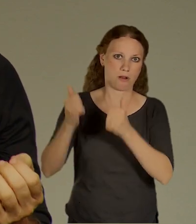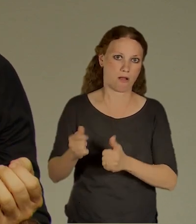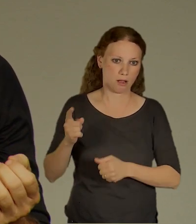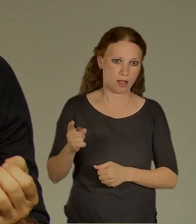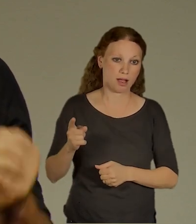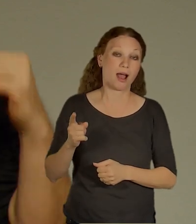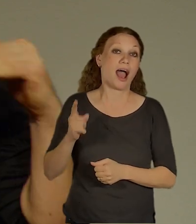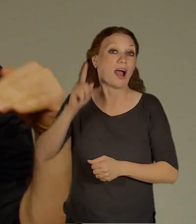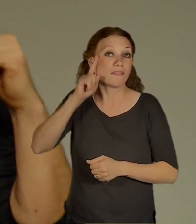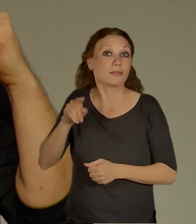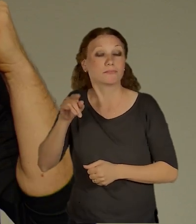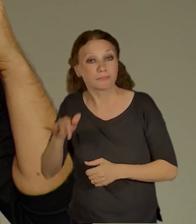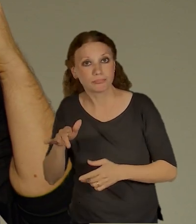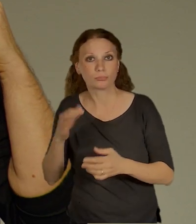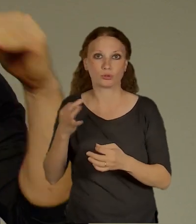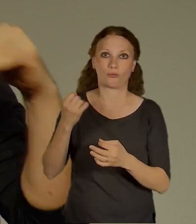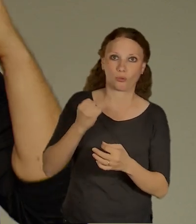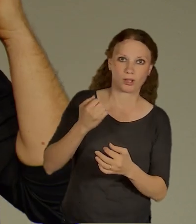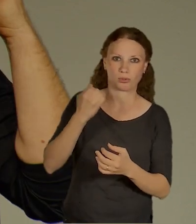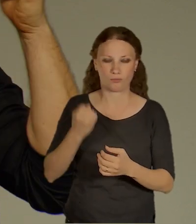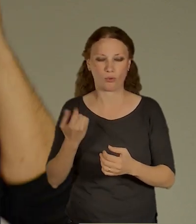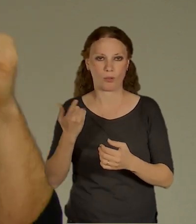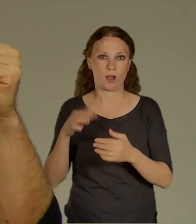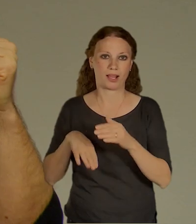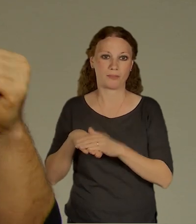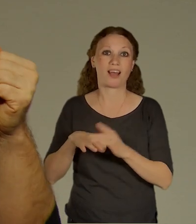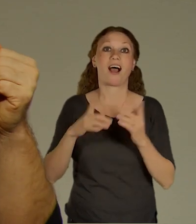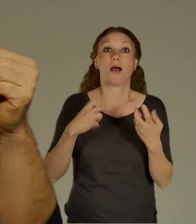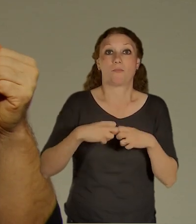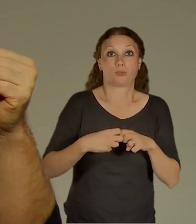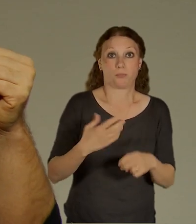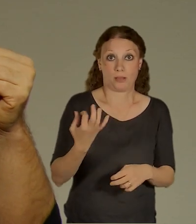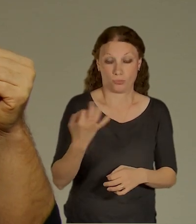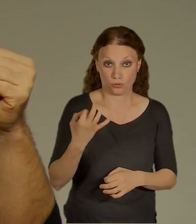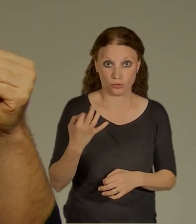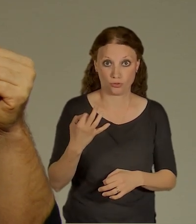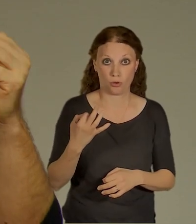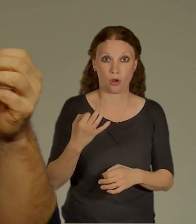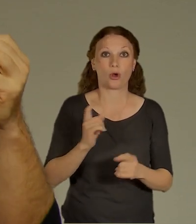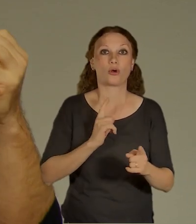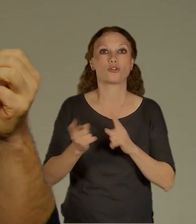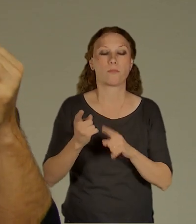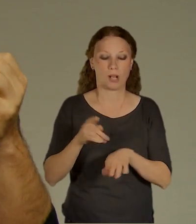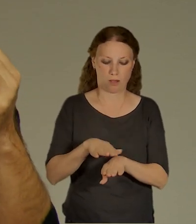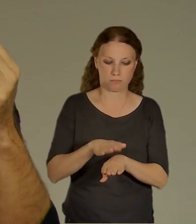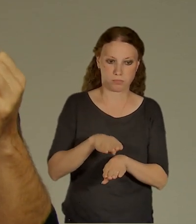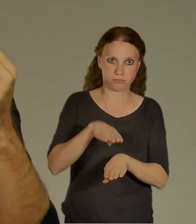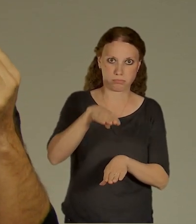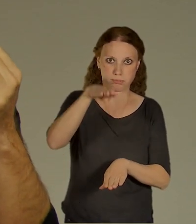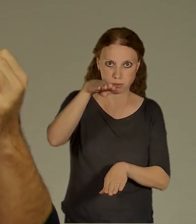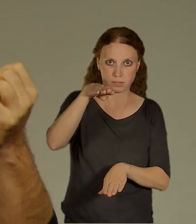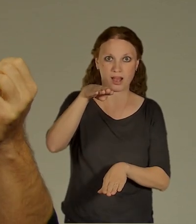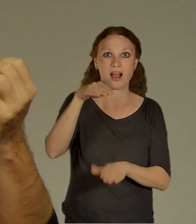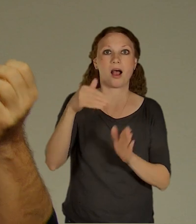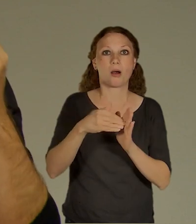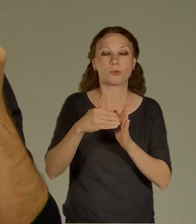Tady je o to, že jak jsme ty jednotlivé média navrstvili nad sebe, tak my tam potřebujeme je nějakým způsobem přirozeně